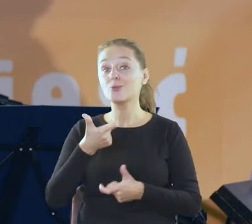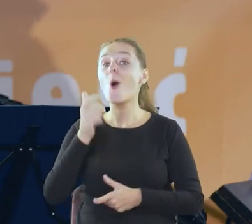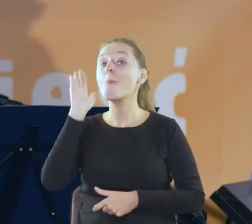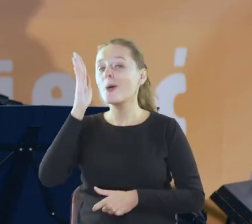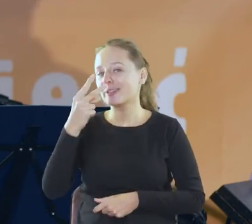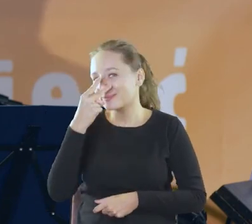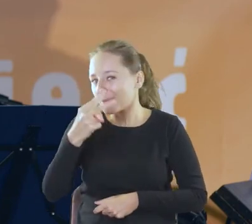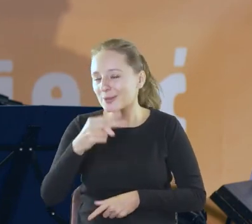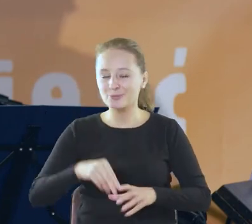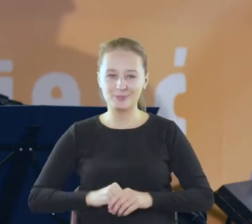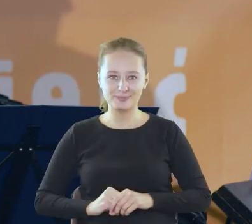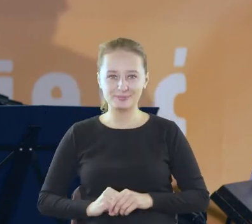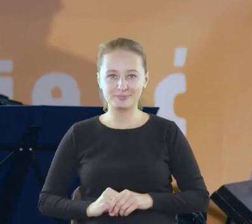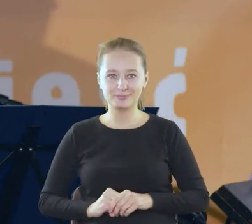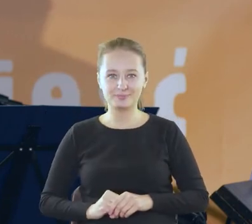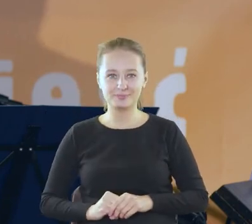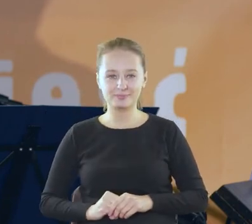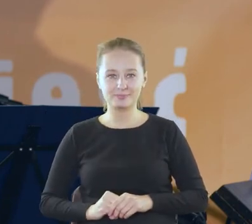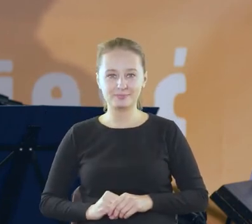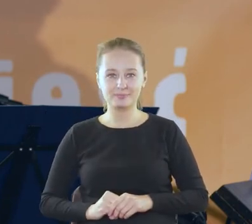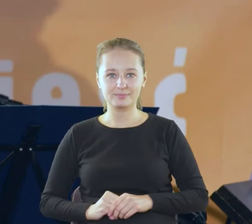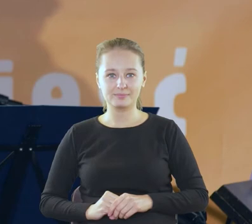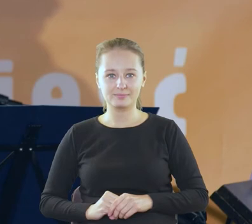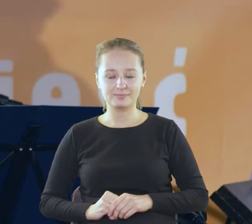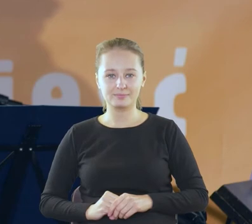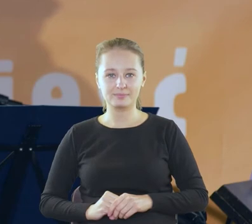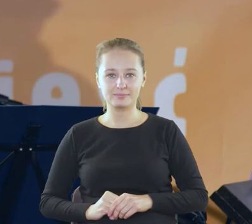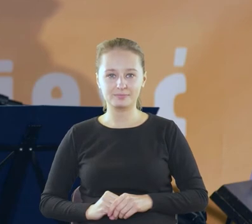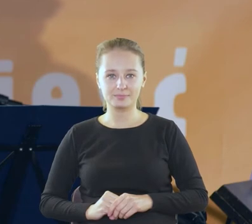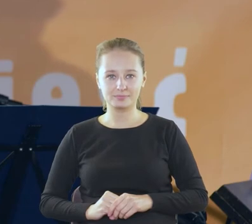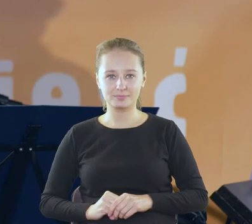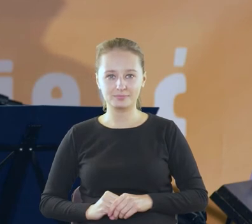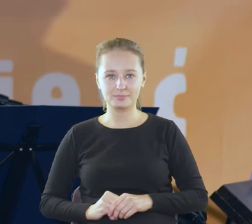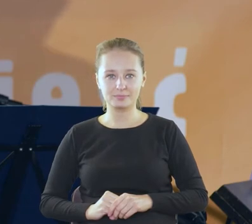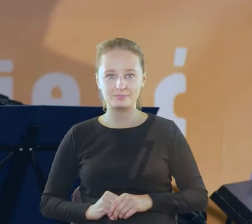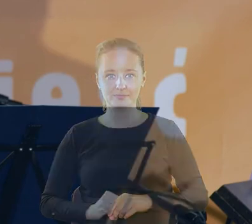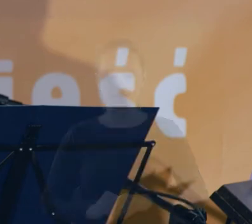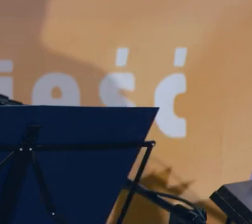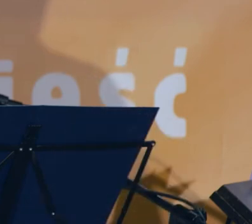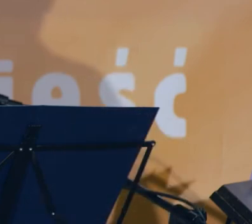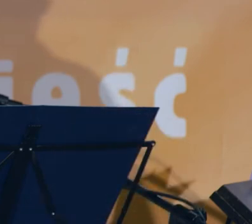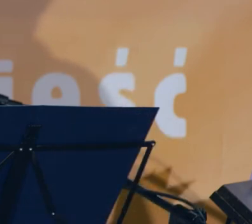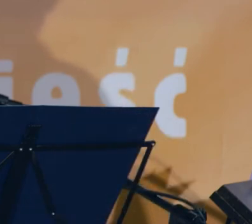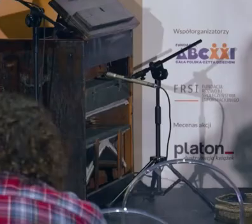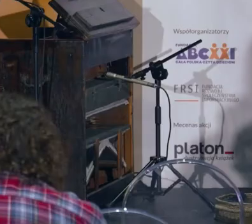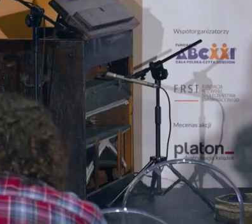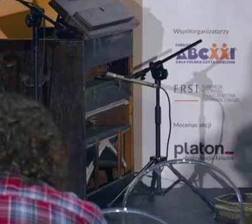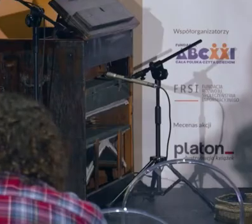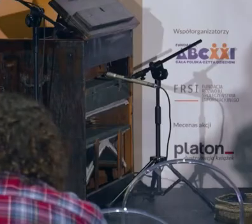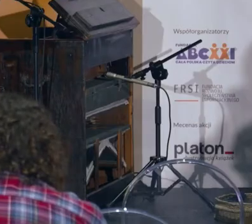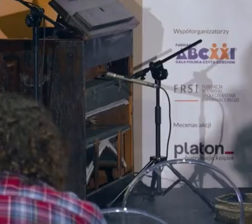dzień był letni i świąteczny wszystko na świecie